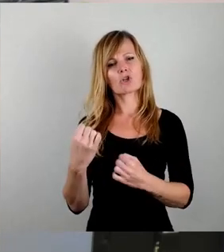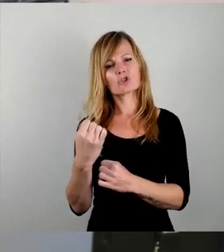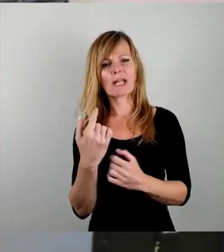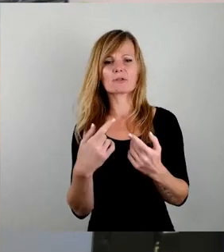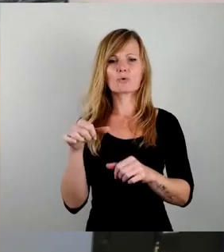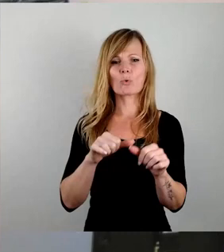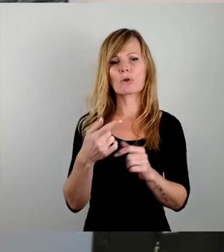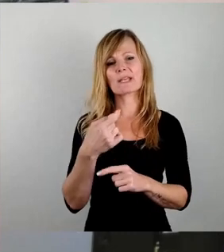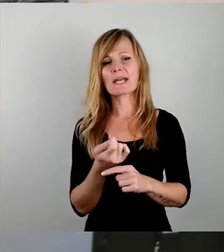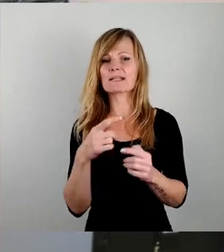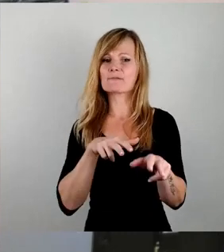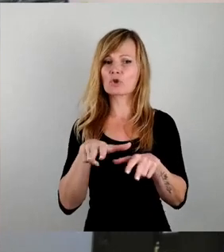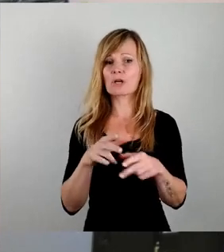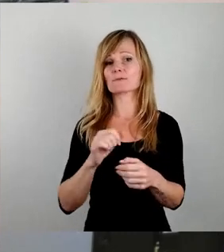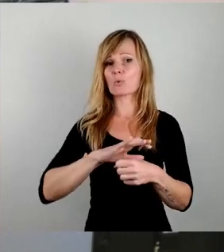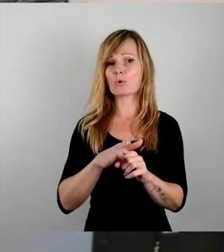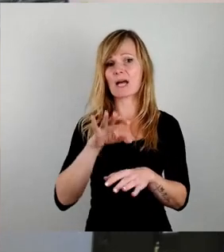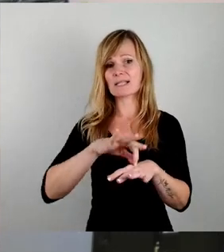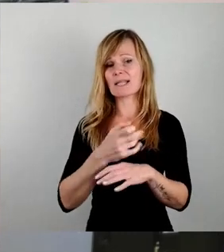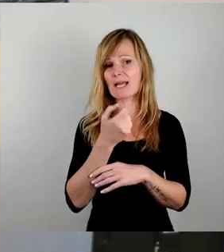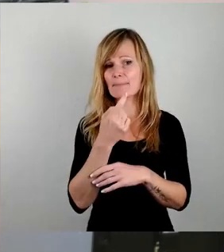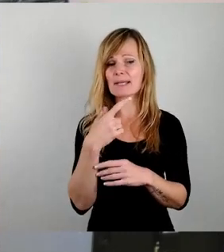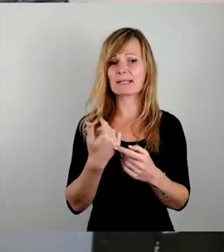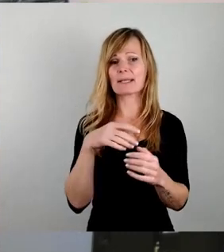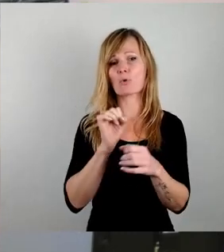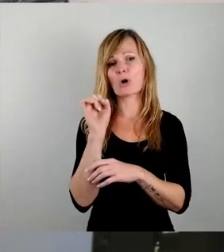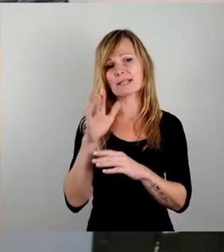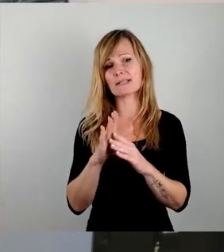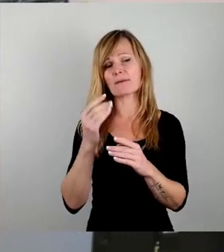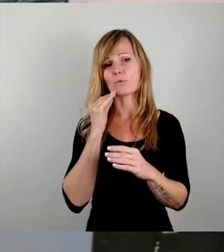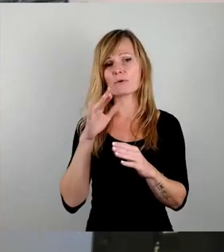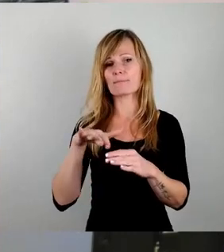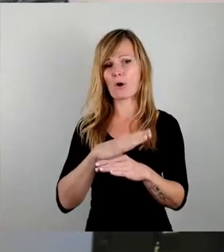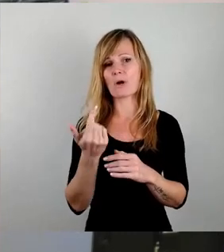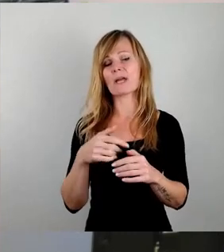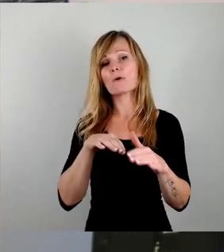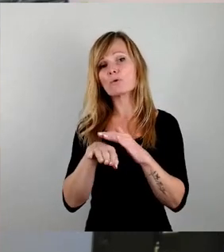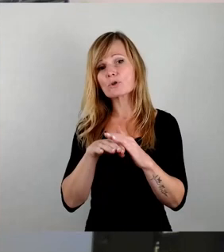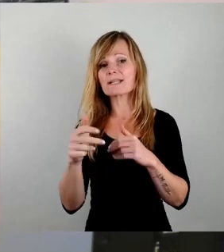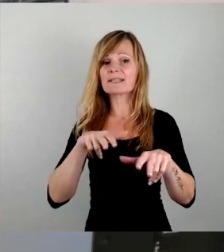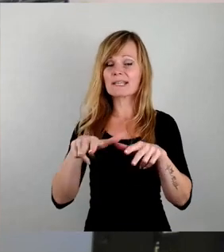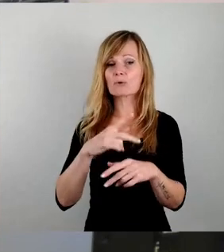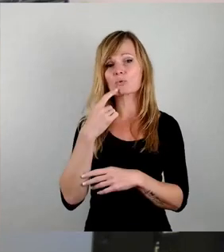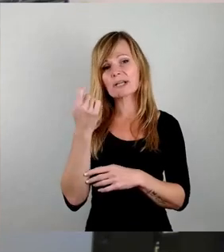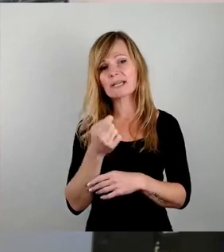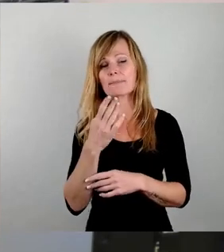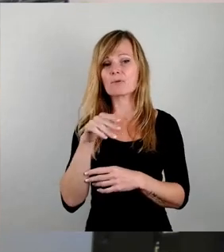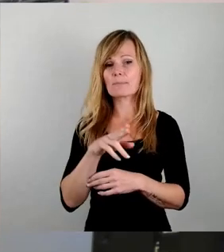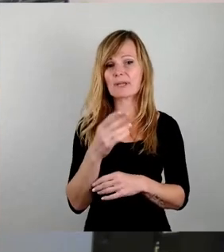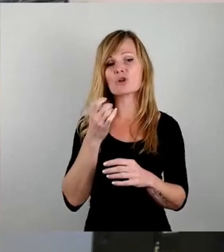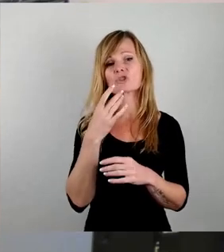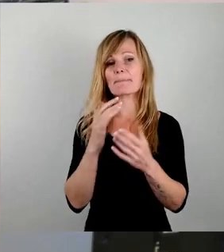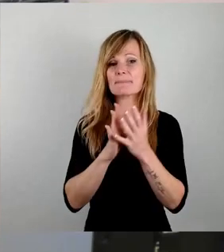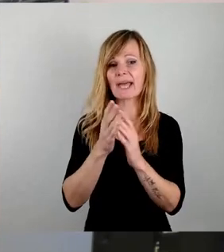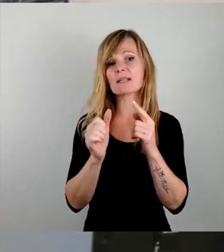Corona, Arzneimittel, Demokratie, Wohnraum, Bau, Arbeitsmarkt, Gastro, Flüchtlings, Regierungs, Ukraine, BVB, Schnapsbrenner und, und, und. Und,